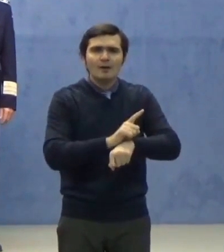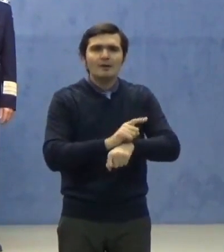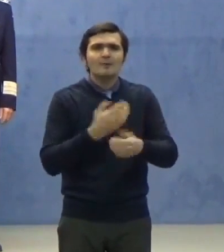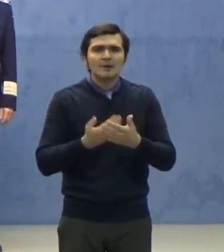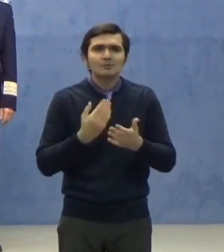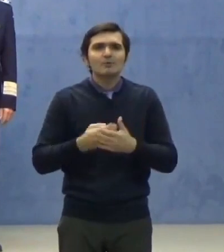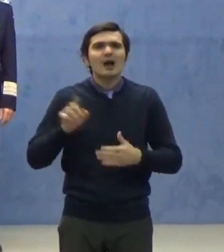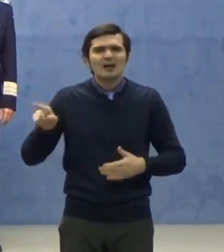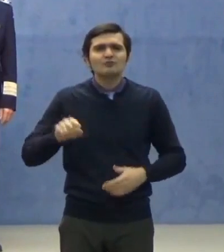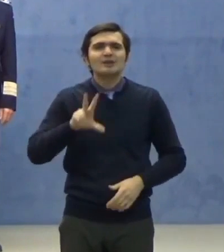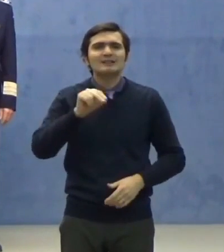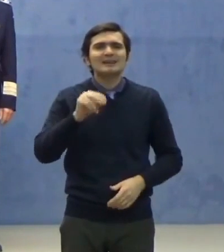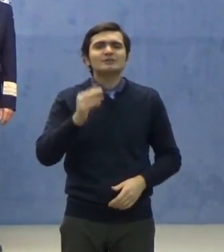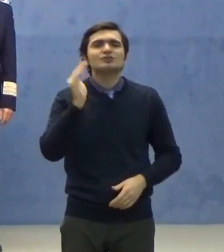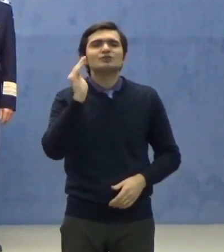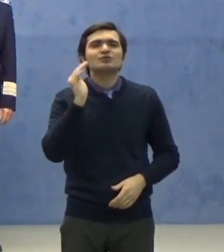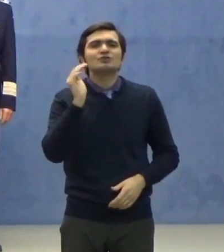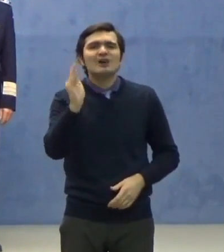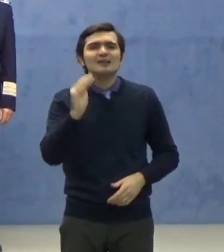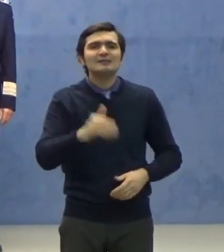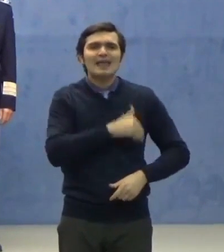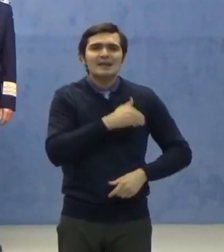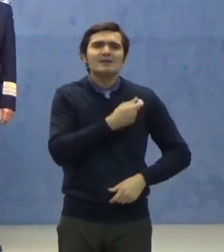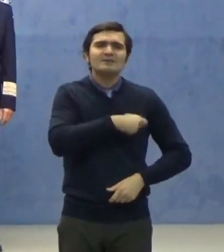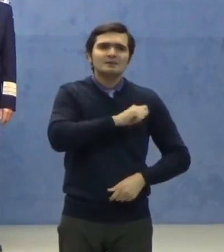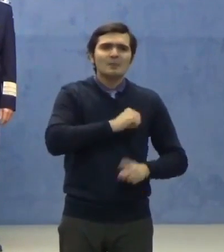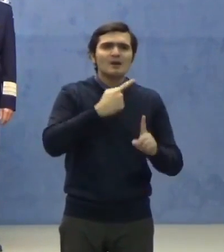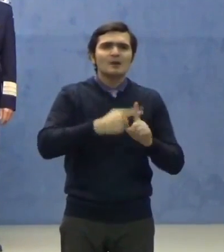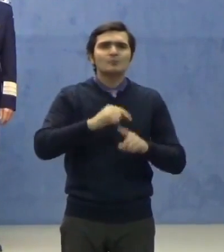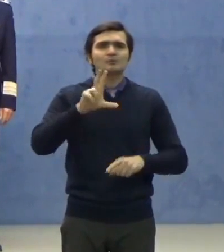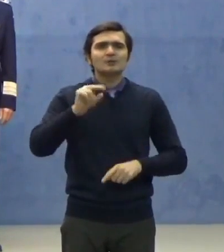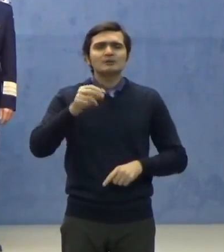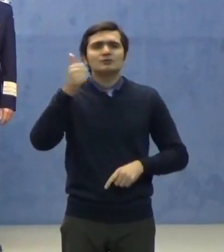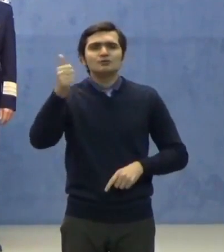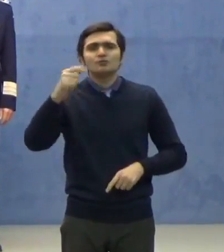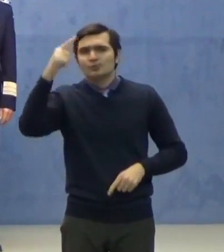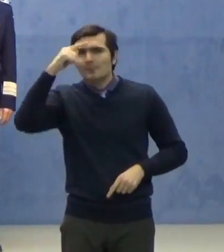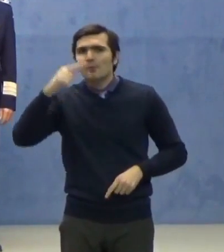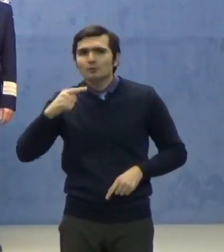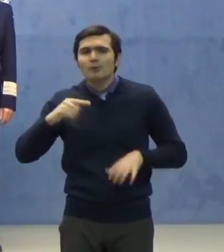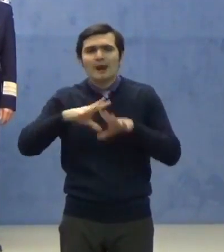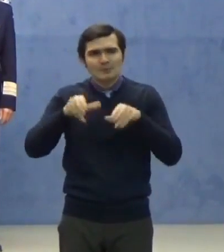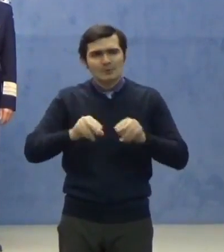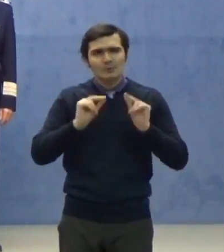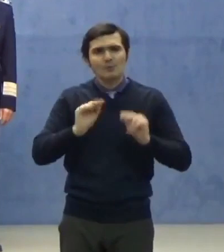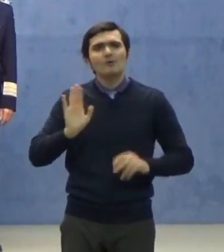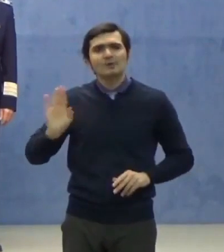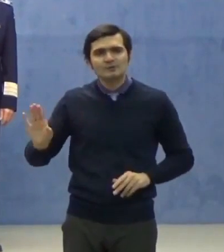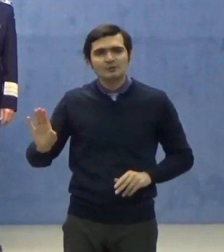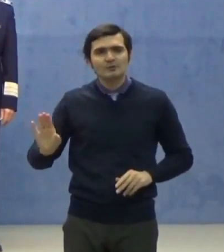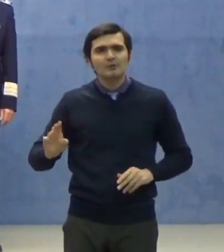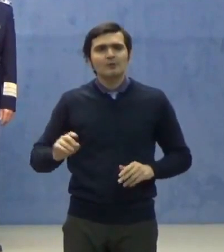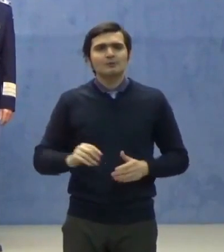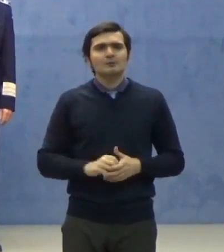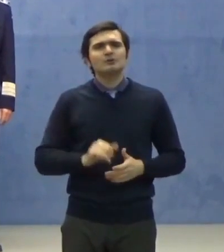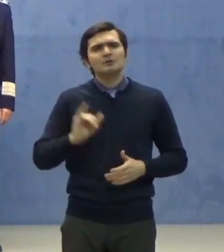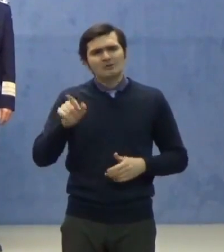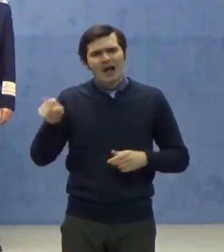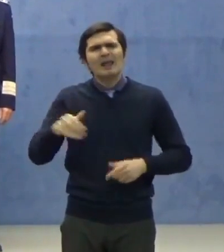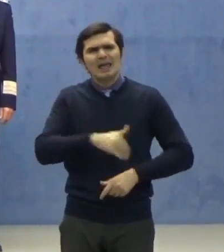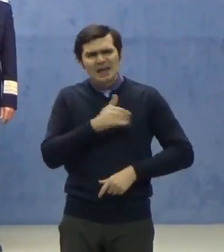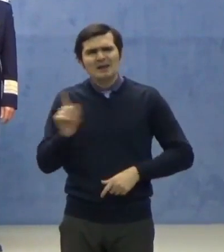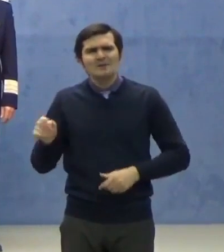cei 36 de elevi din Spania și cei 31 din Portugalia, împreună cu profesorii lor, cei care au